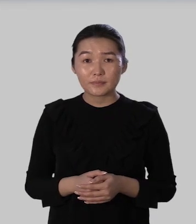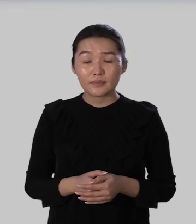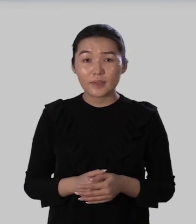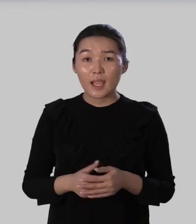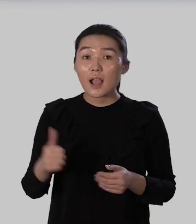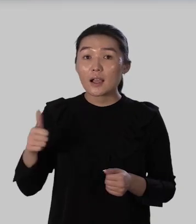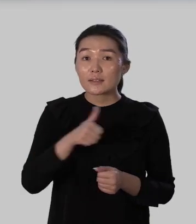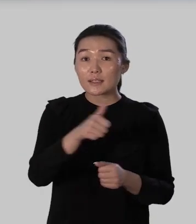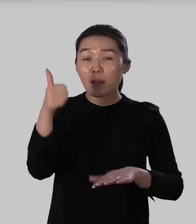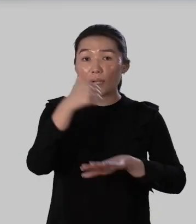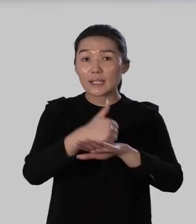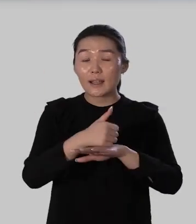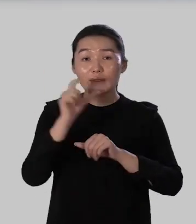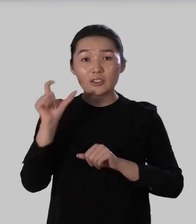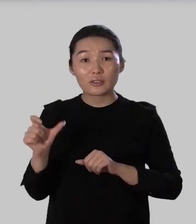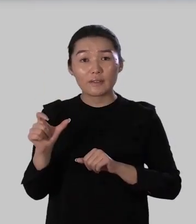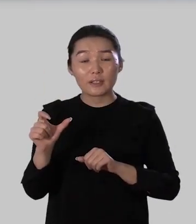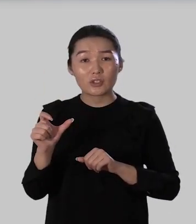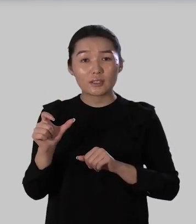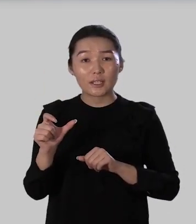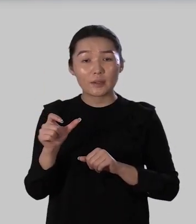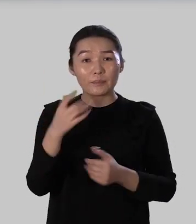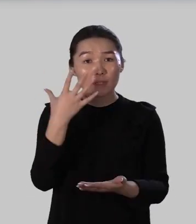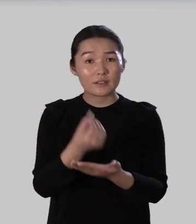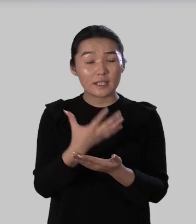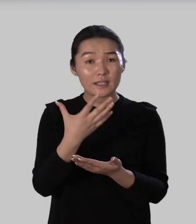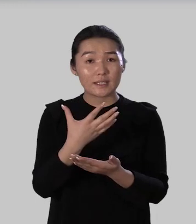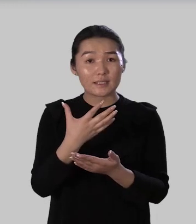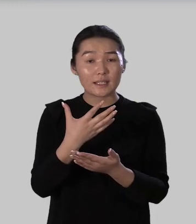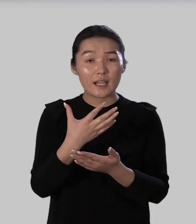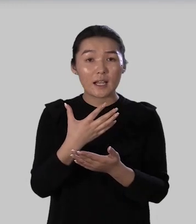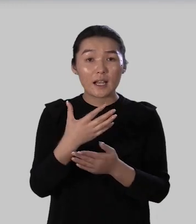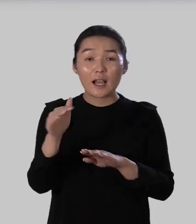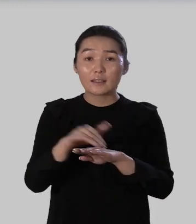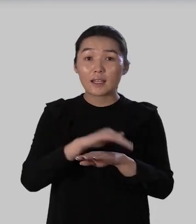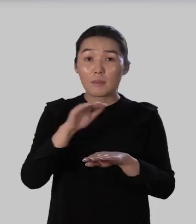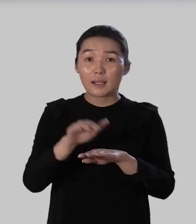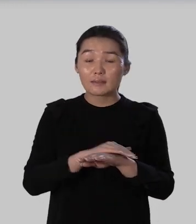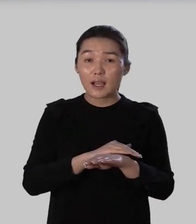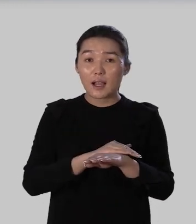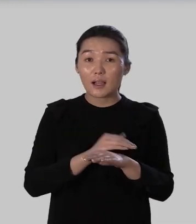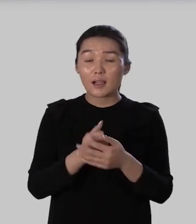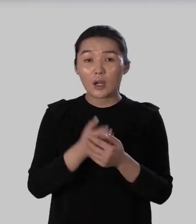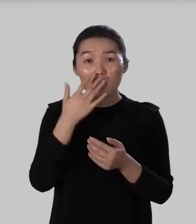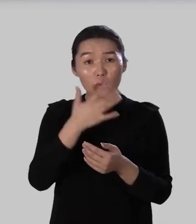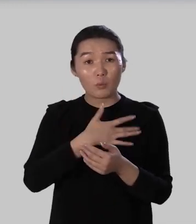самые главные человеческие ценности доброта милосердие любовь